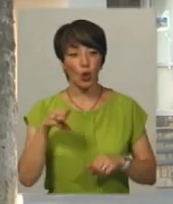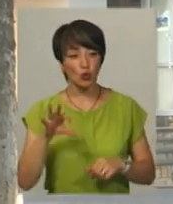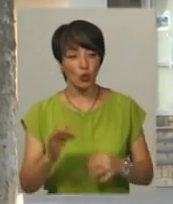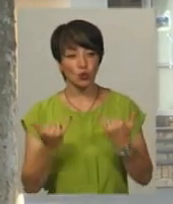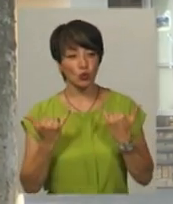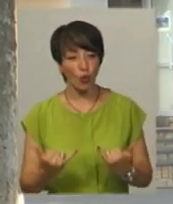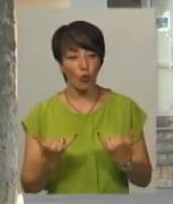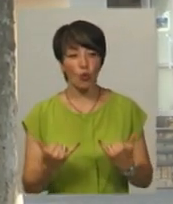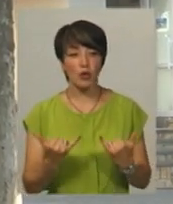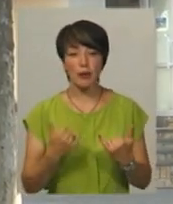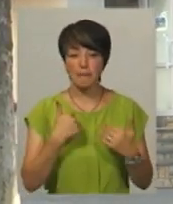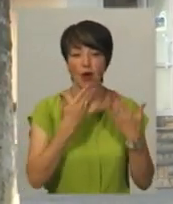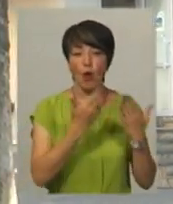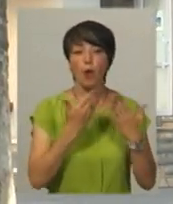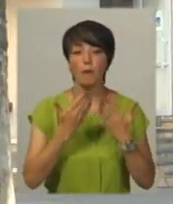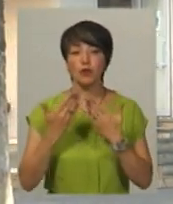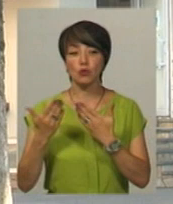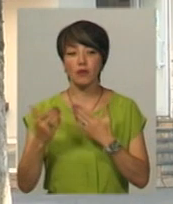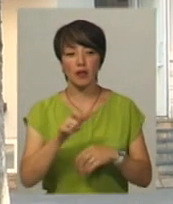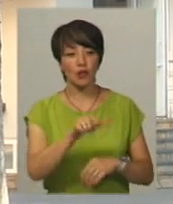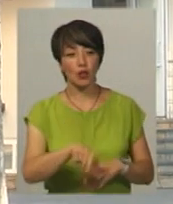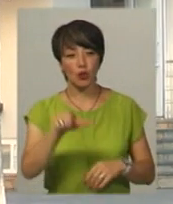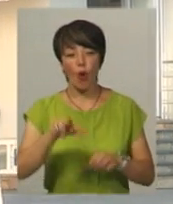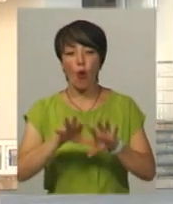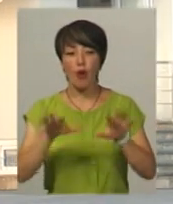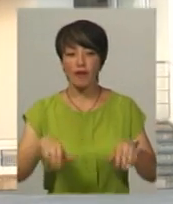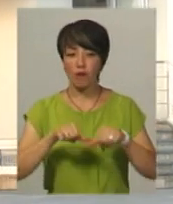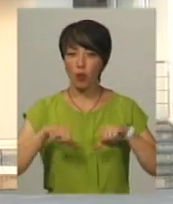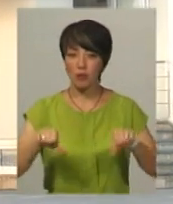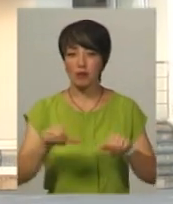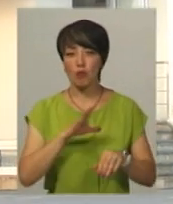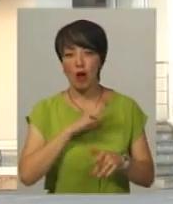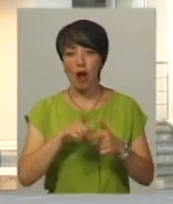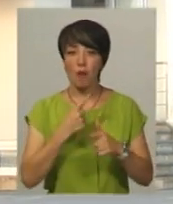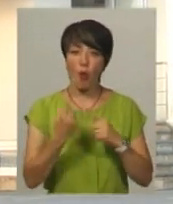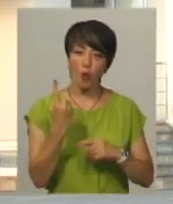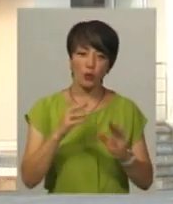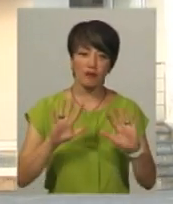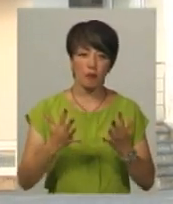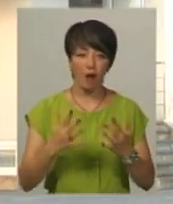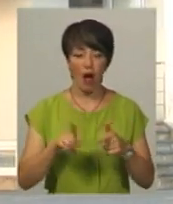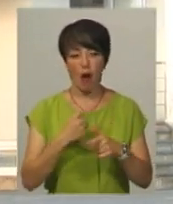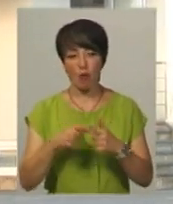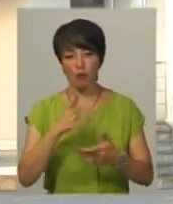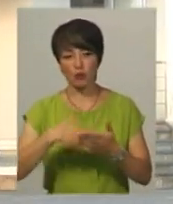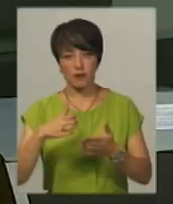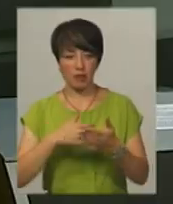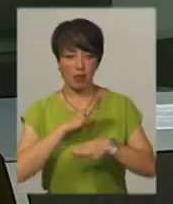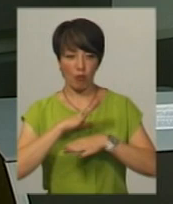сьогодні ми опитували голів комісії, власне, були або один випадок такий, або взагалі не було.